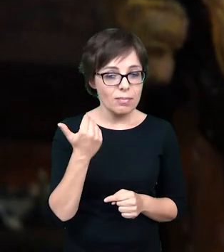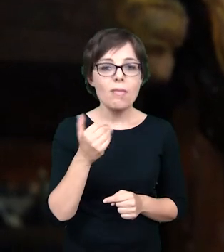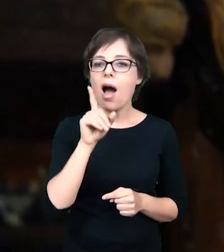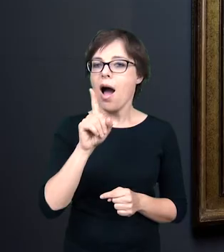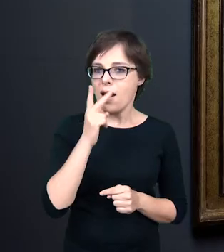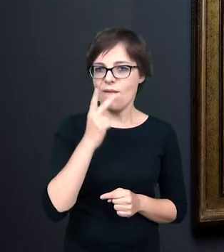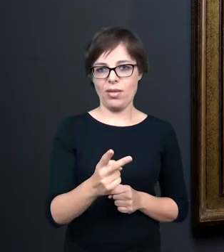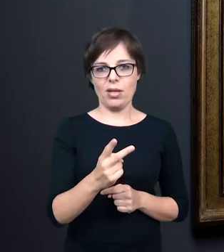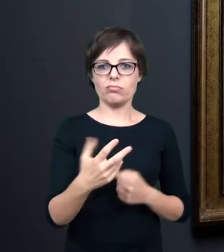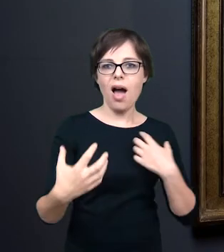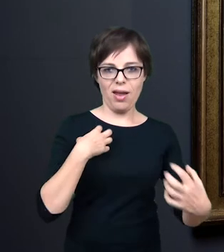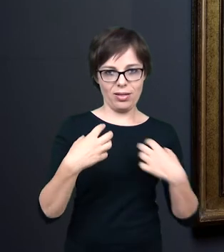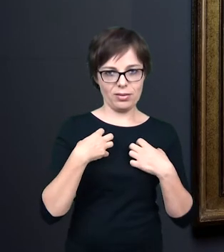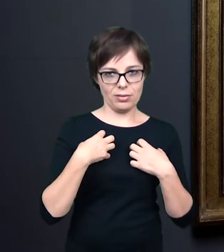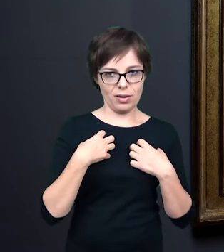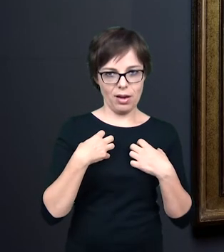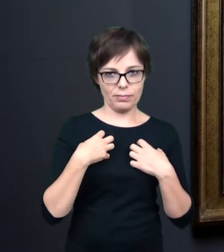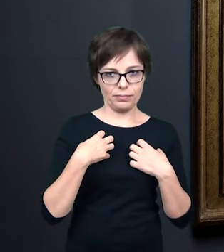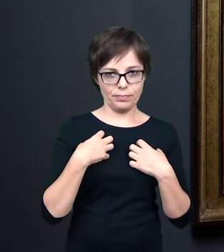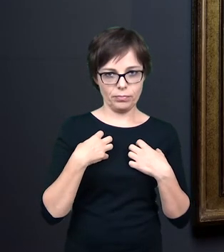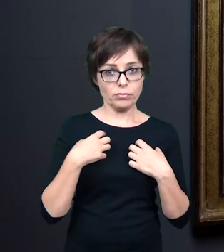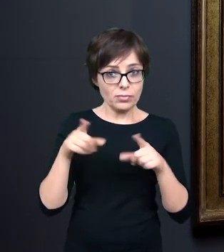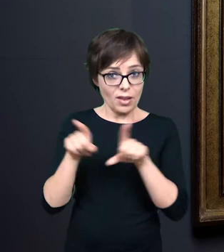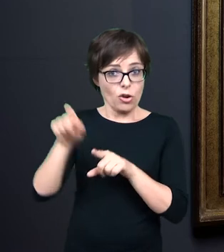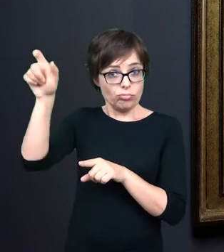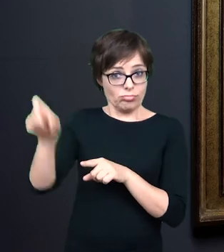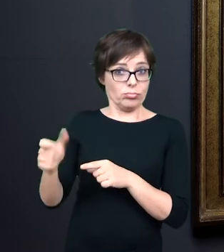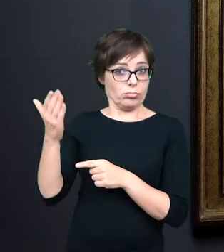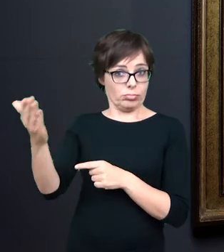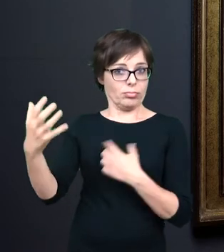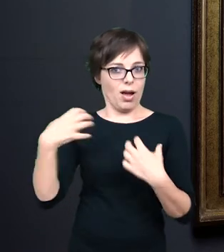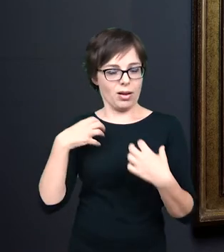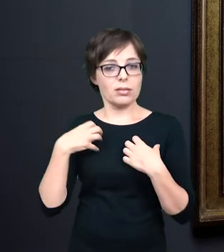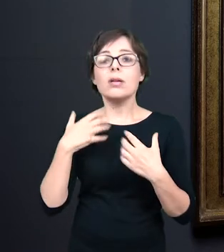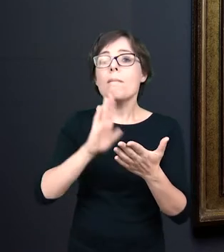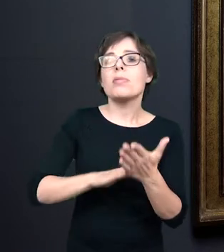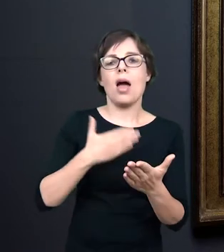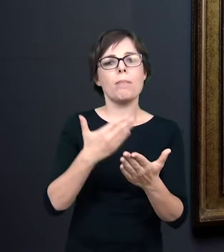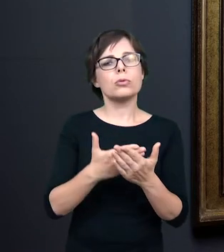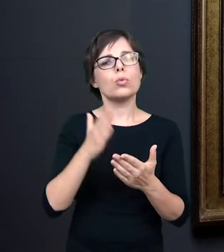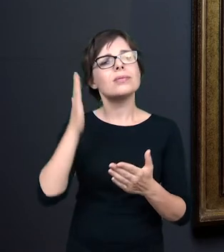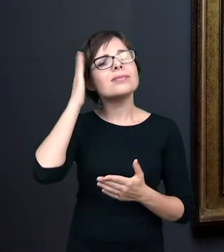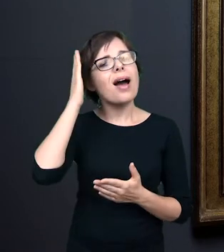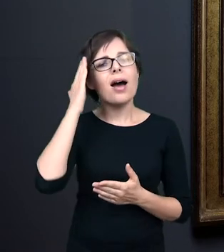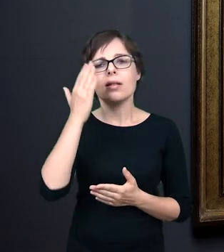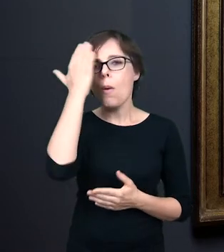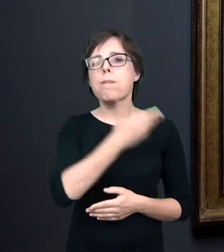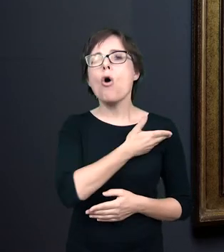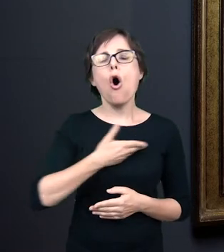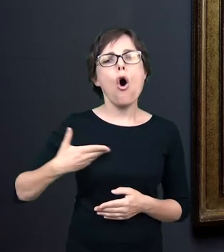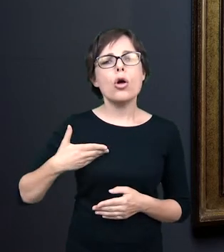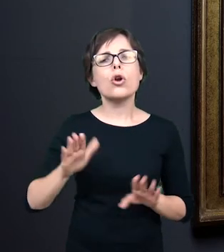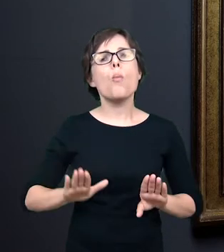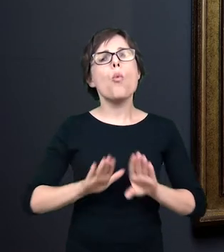albo samego artystę, tak jak na przykład w takim słynnym portrecie z Muzeum Narodowego w Poznaniu